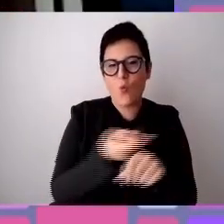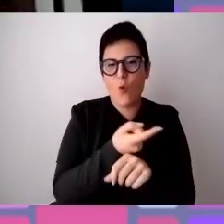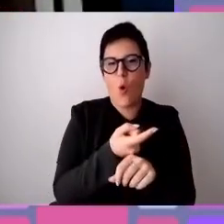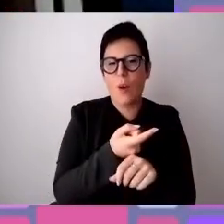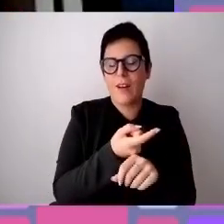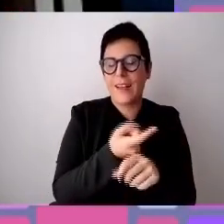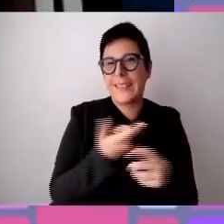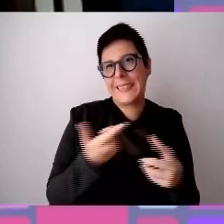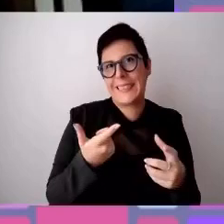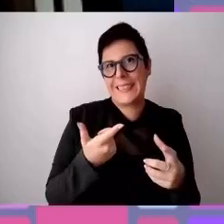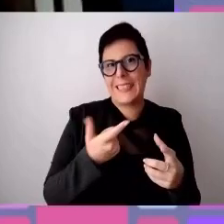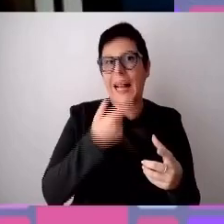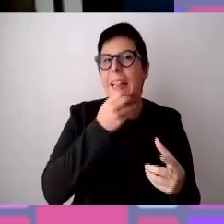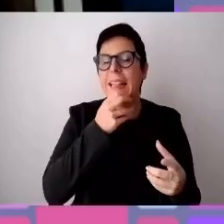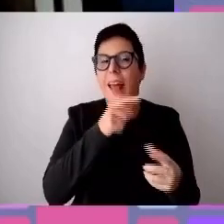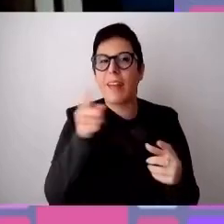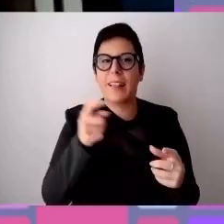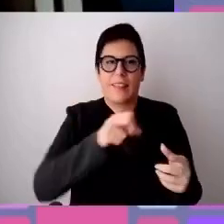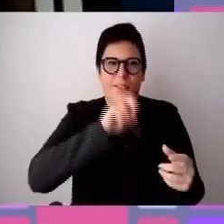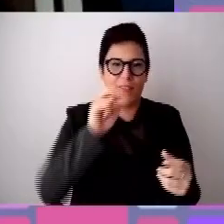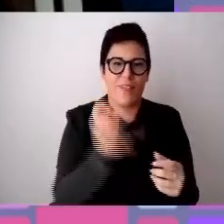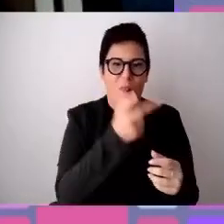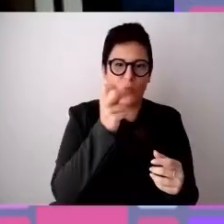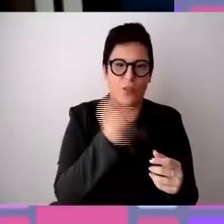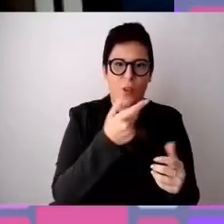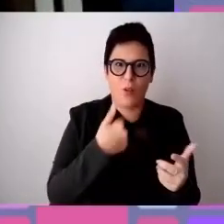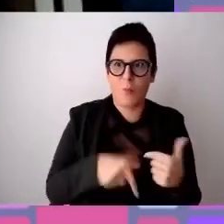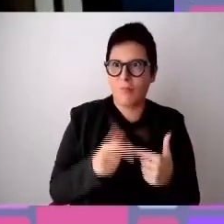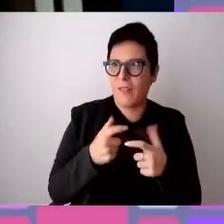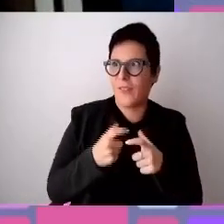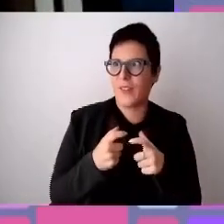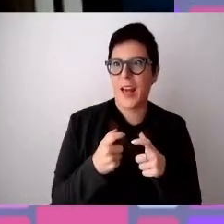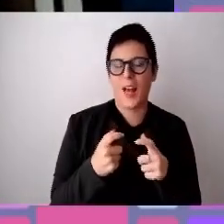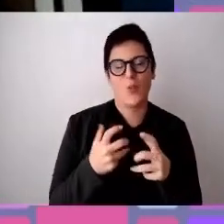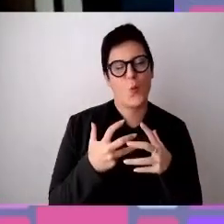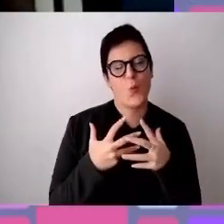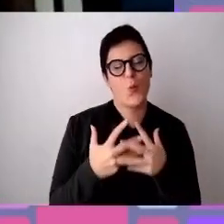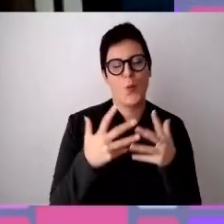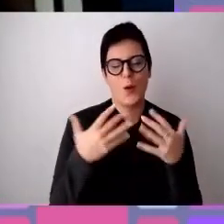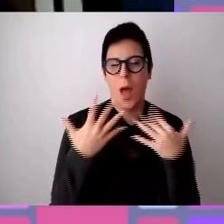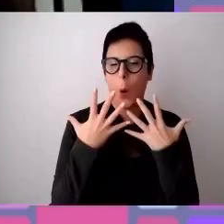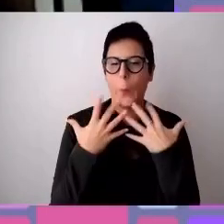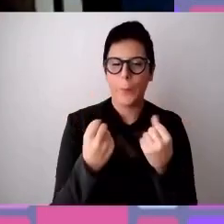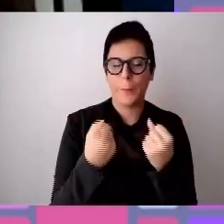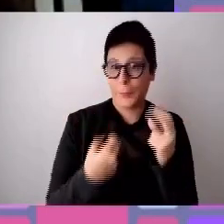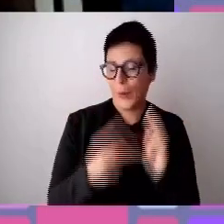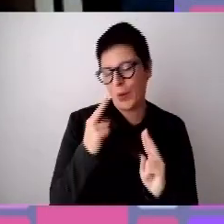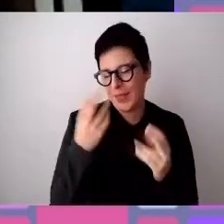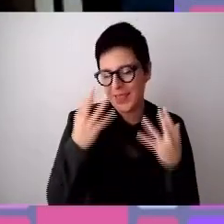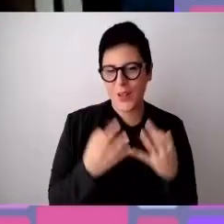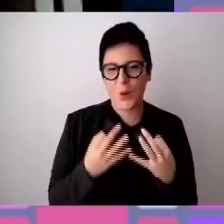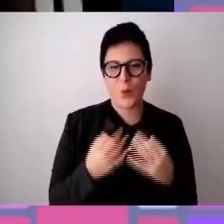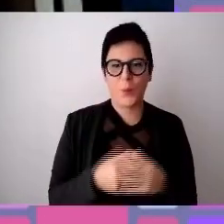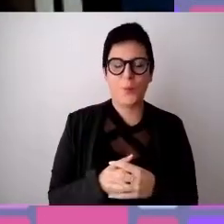veloci e questo certamente renderà ancora più appassionante questo viaggio come l definito Valilena. Qualche domanda però riusciamo